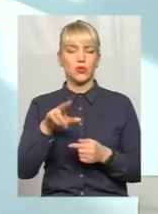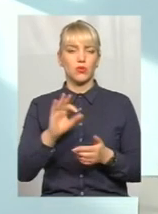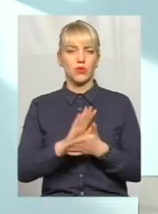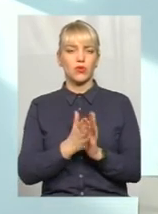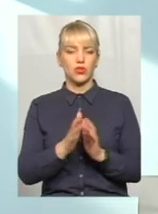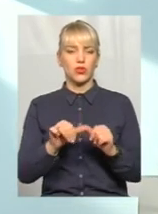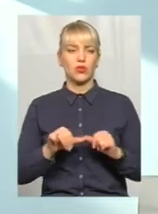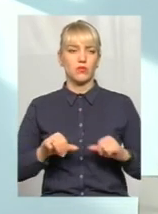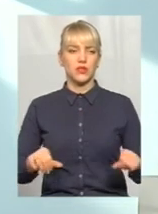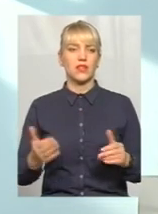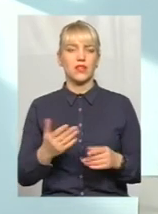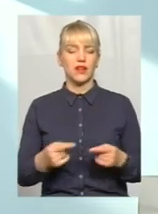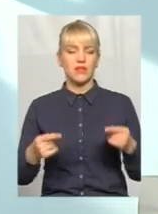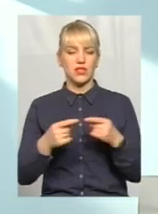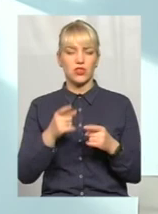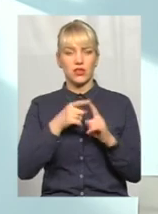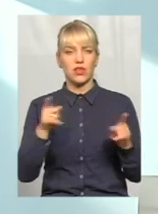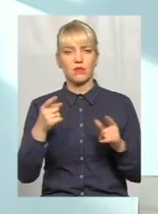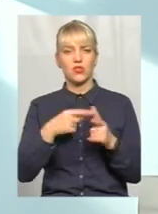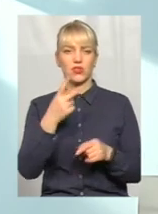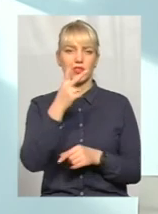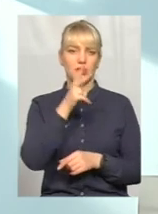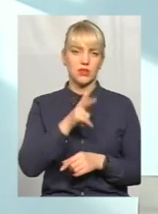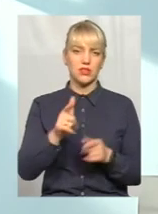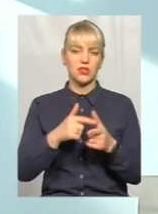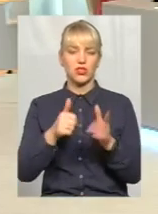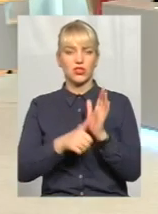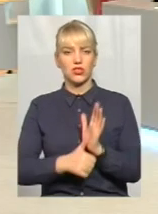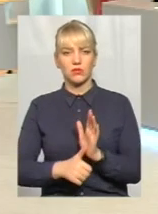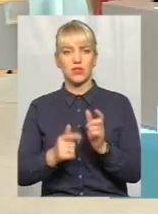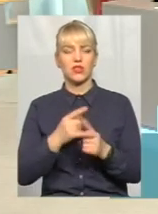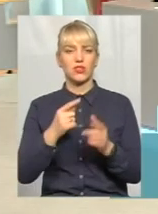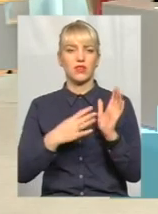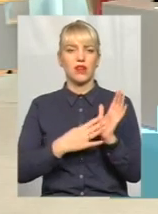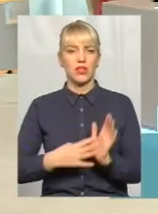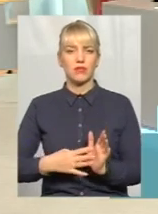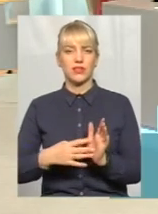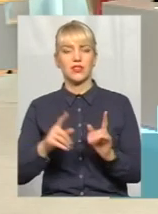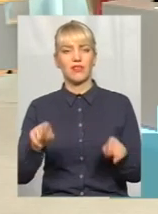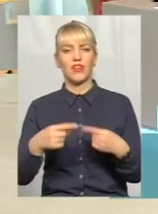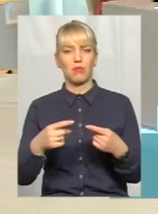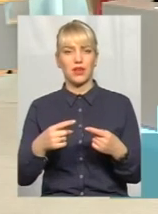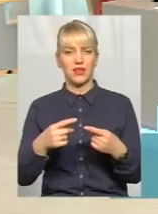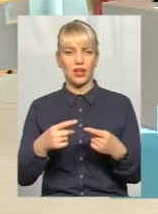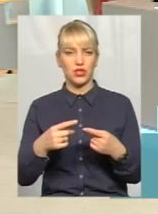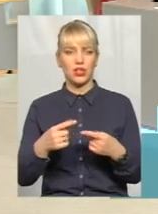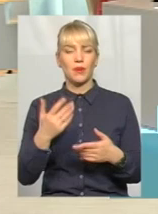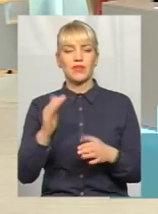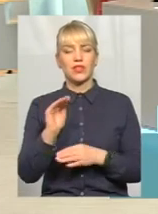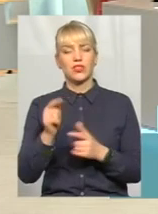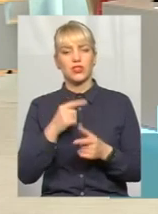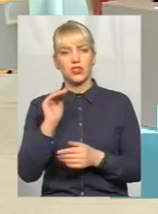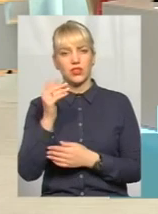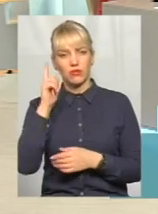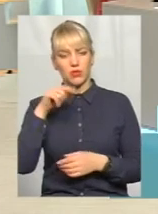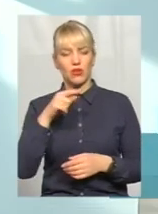яка визначає термін, чи це треба 3 місяці, чи 6 місяців, чи 9 місяців реабілітації, тобто чи дитина вміє говорити, чи дитина